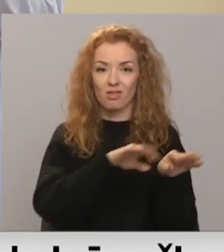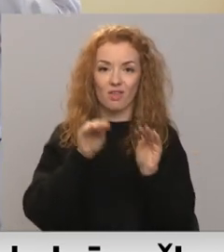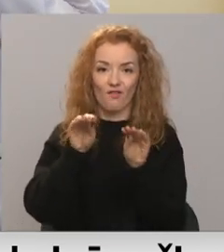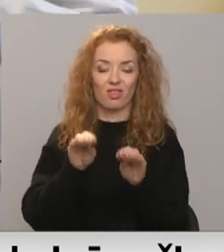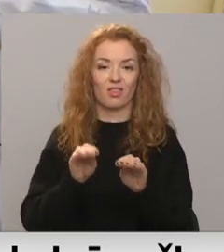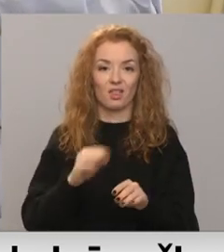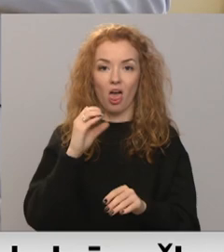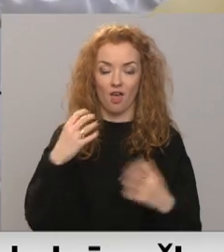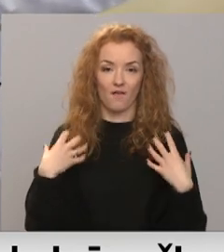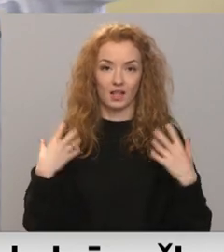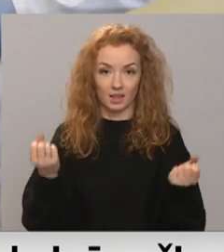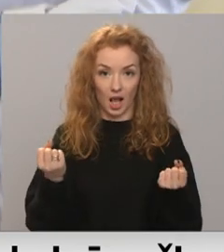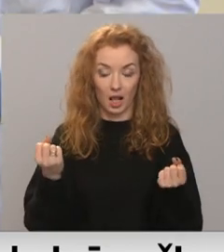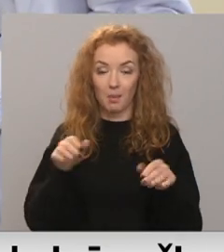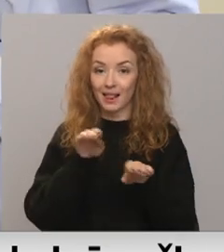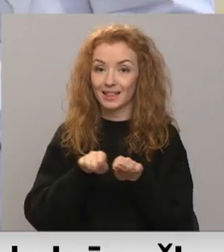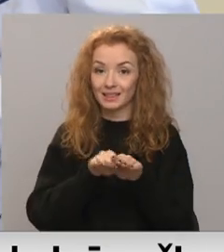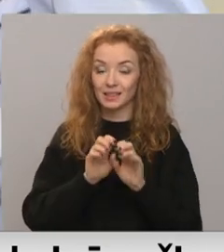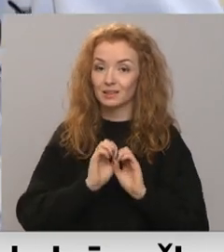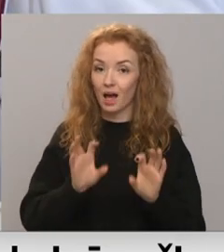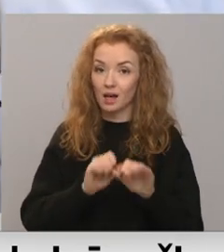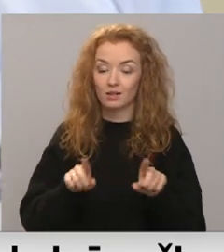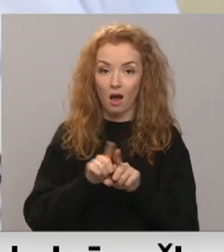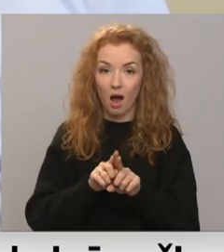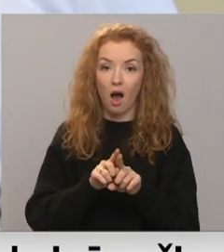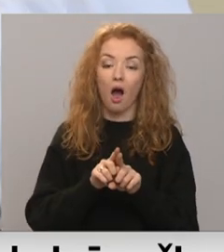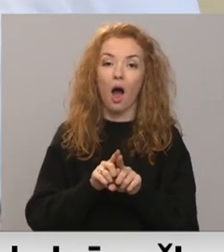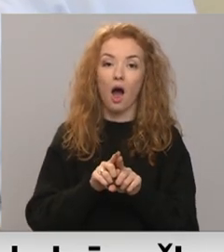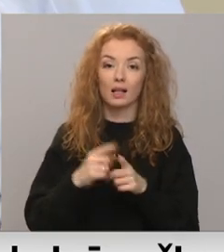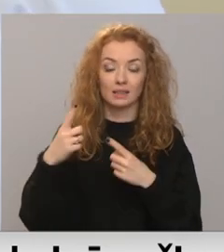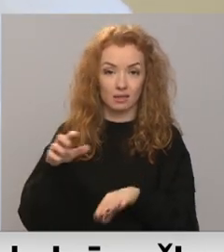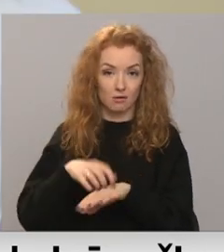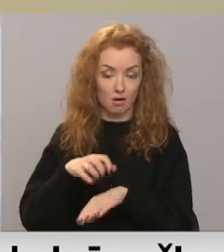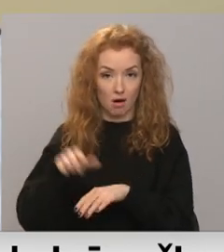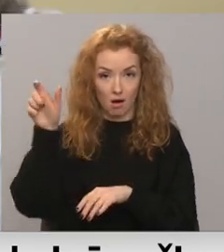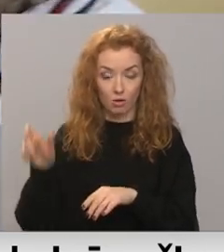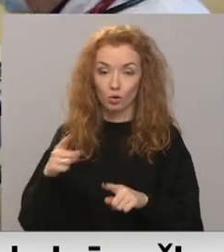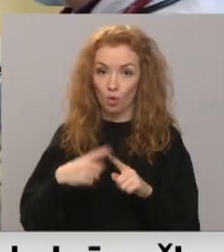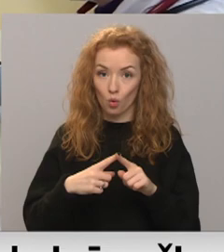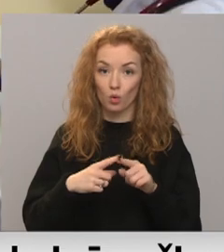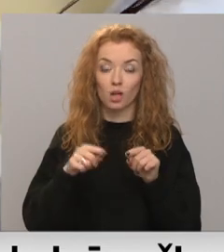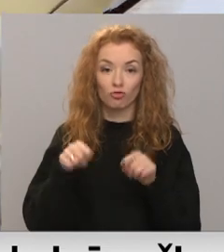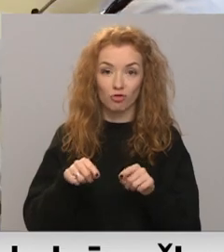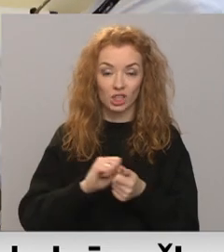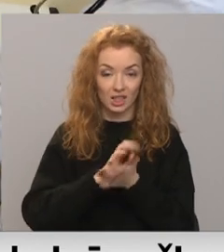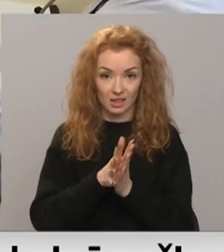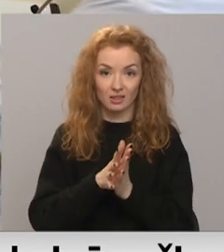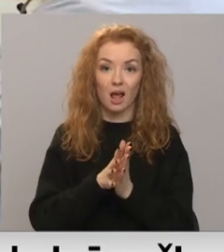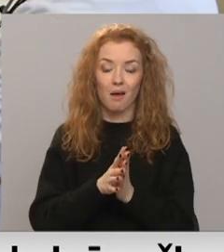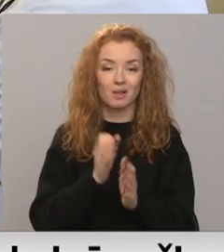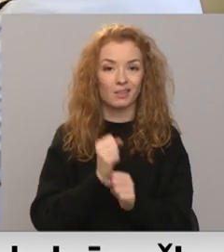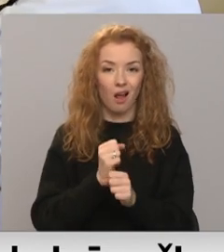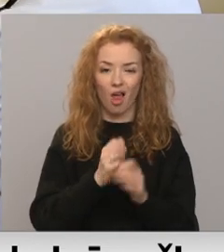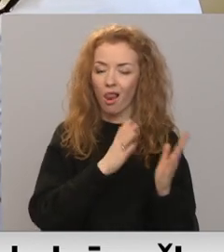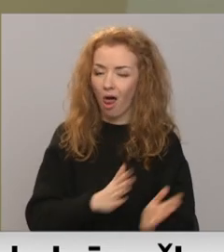ēveselības sistēmā. Līdzīgi stāsta arī jāzipa Pagumirska praksē Indrā, kur uzsver, ka sistēma strādā lēni